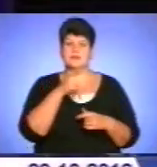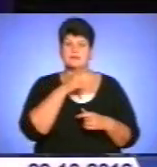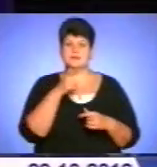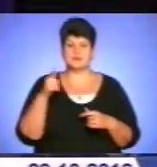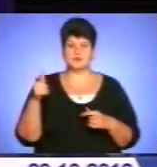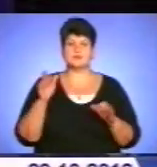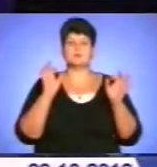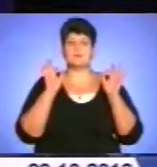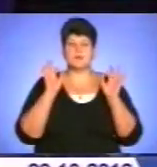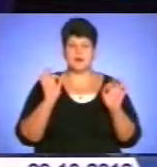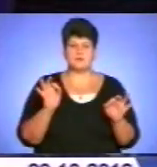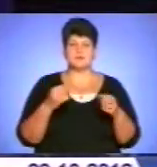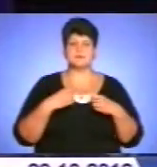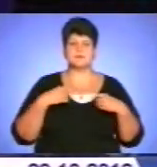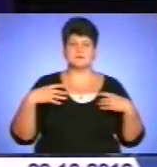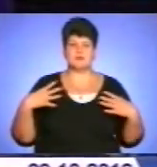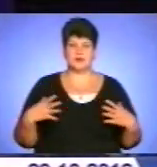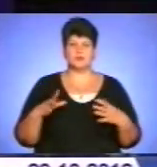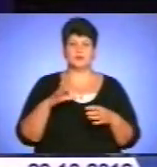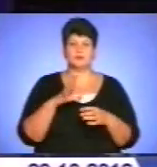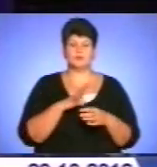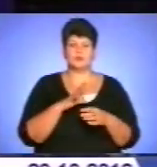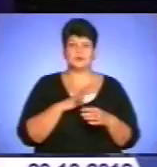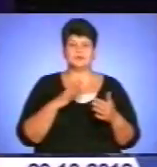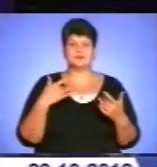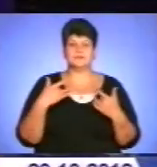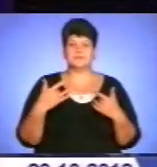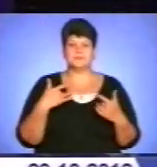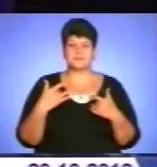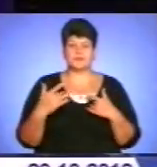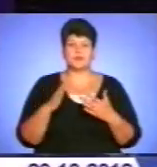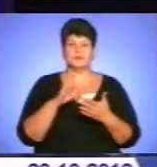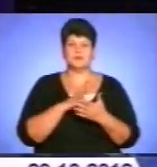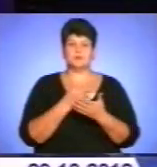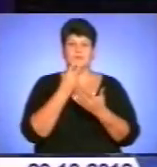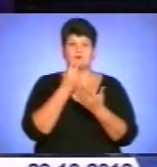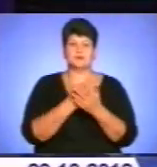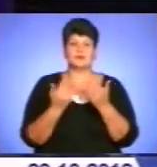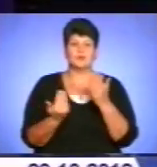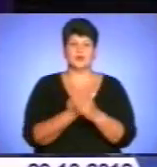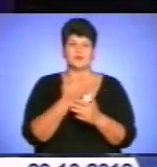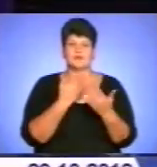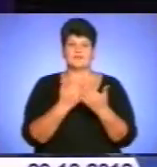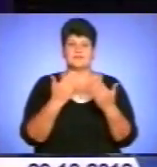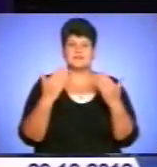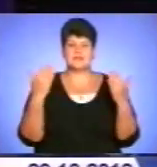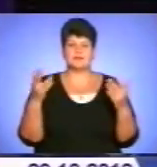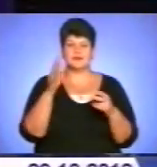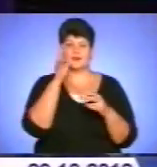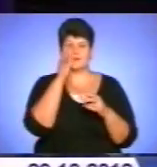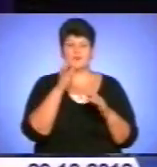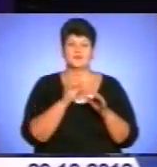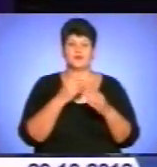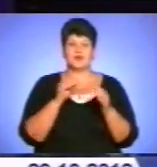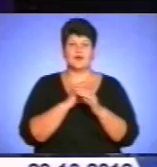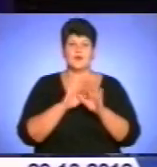Справжнім святом для глядацької публіки, спраглою за майстерною акторською грою, стала прем'єра нової вистави комічної опери Семена Гулака